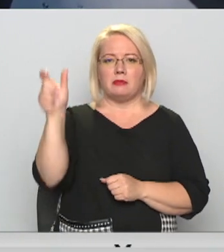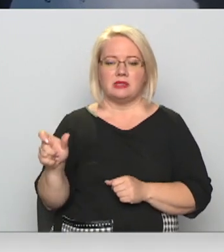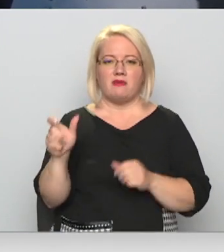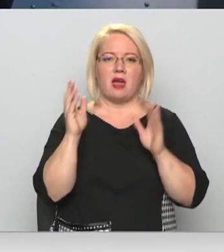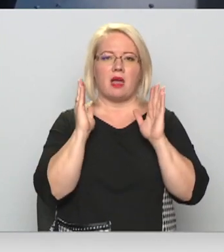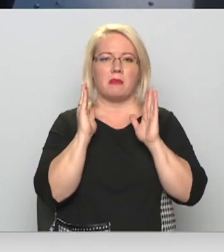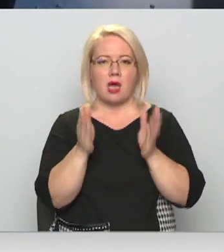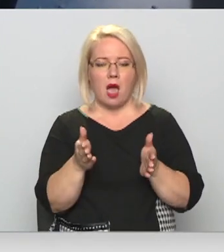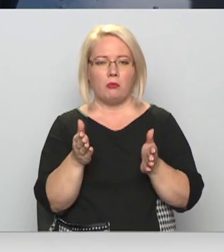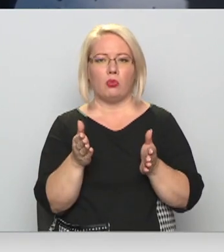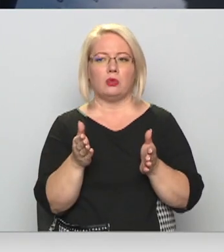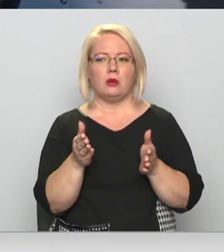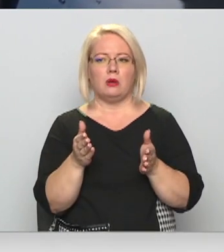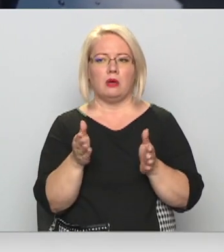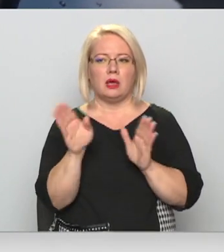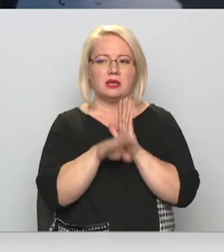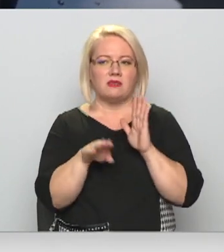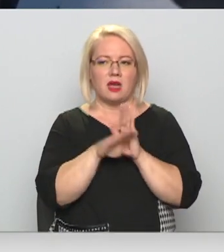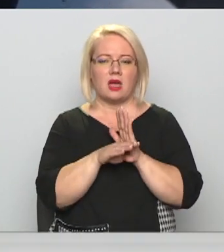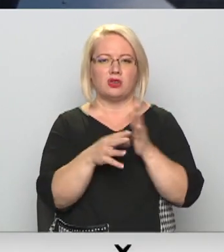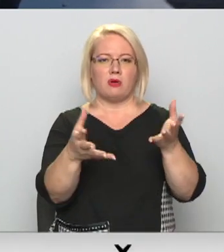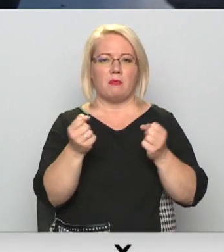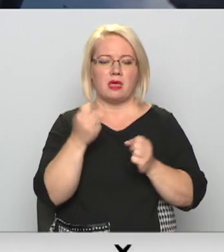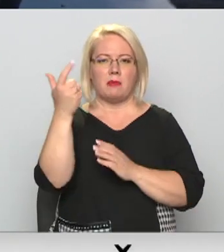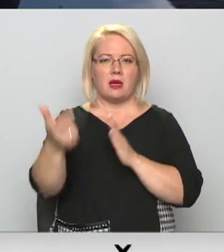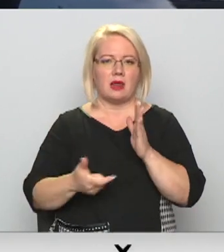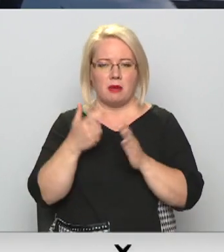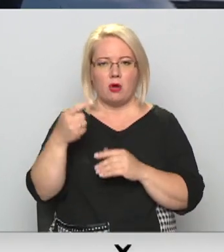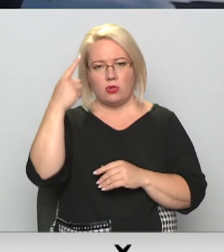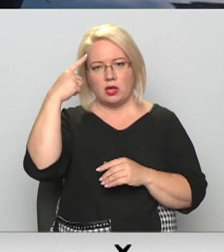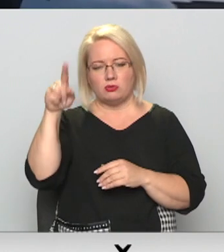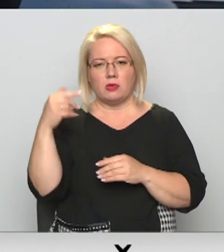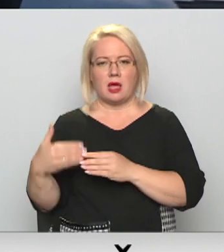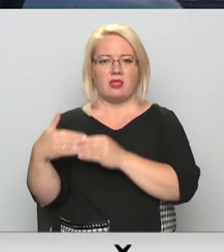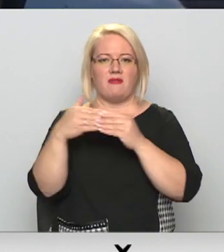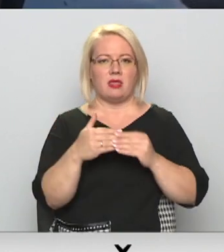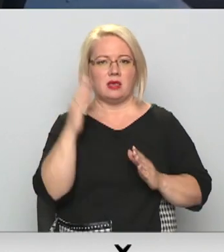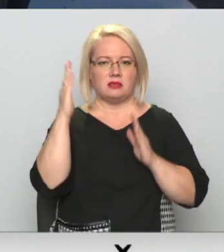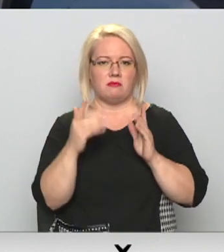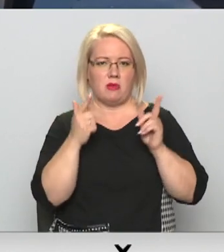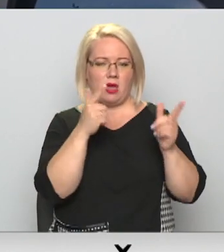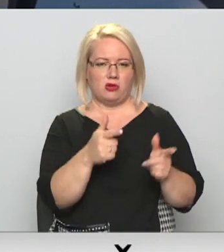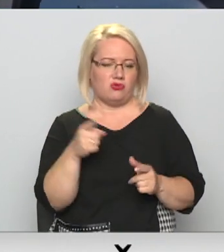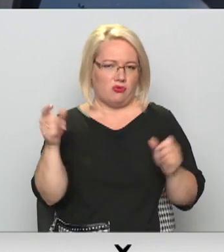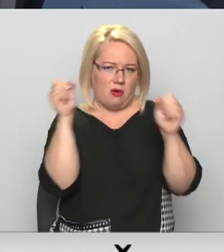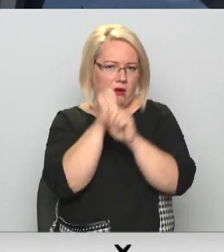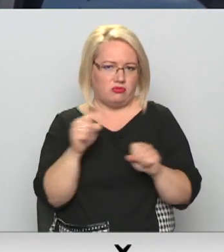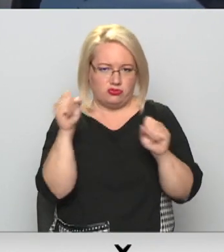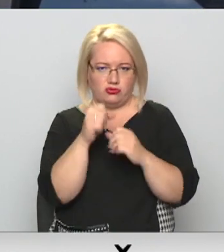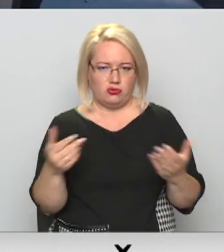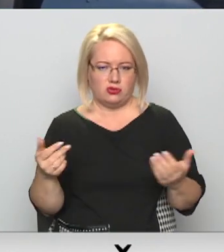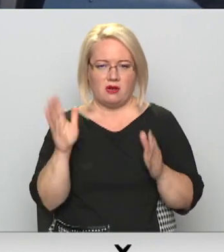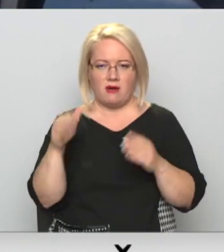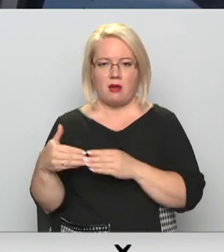kurš paņem tās riepus un izdomā, ka viņš tagad viņas vedīs uz mežu. Pilnīgi kaut kāds apsurts. Ja kā var